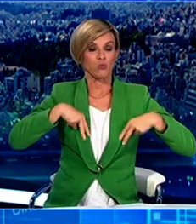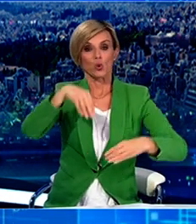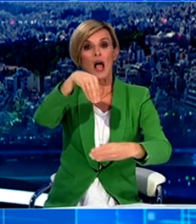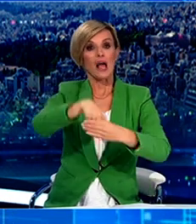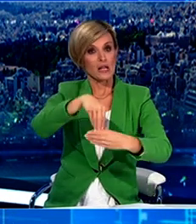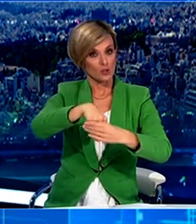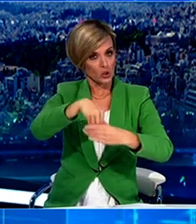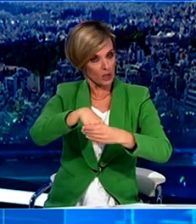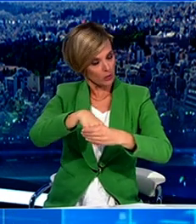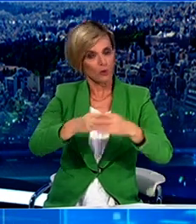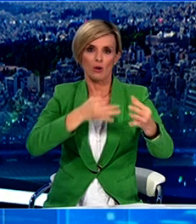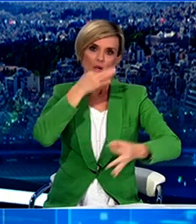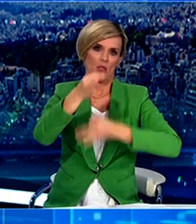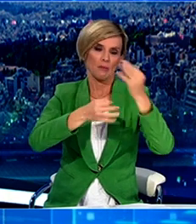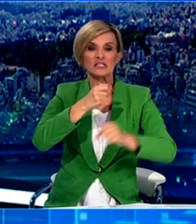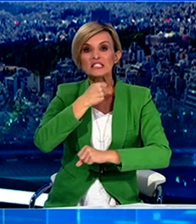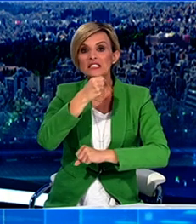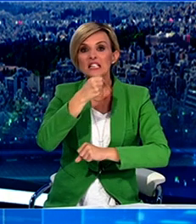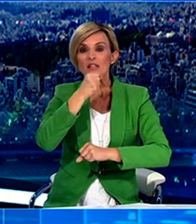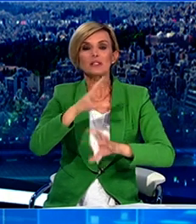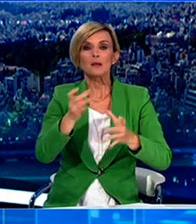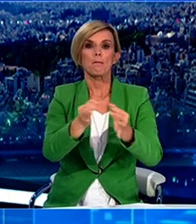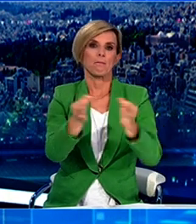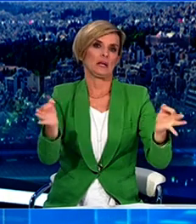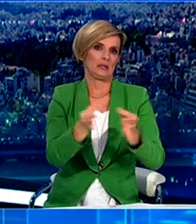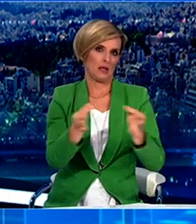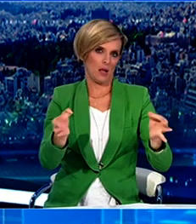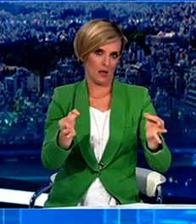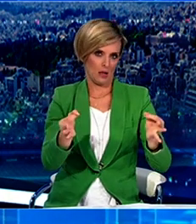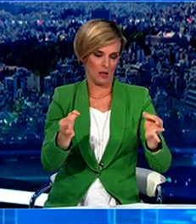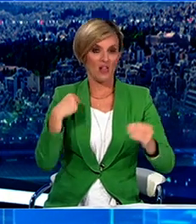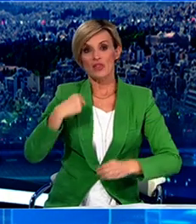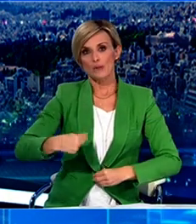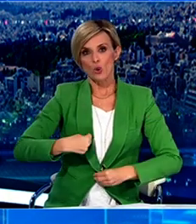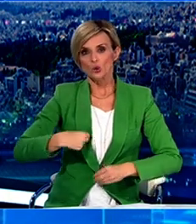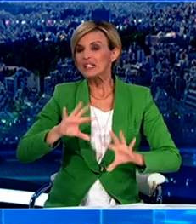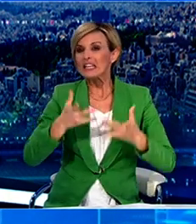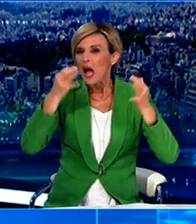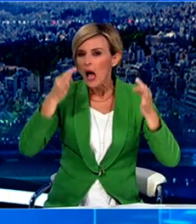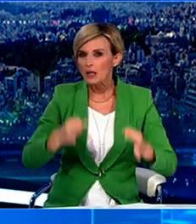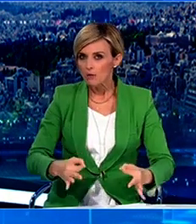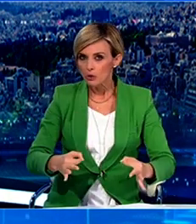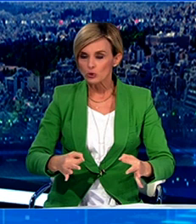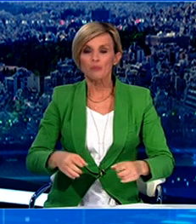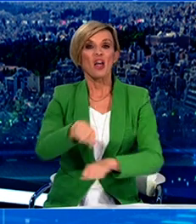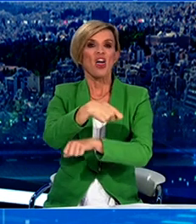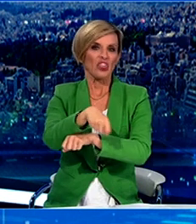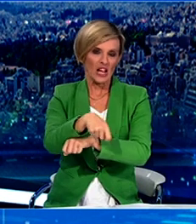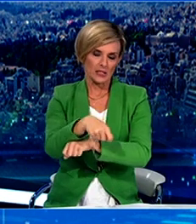Θοδωρικάκος θα παραχωρήσει συνέντευξη για τα μέτρα που θα εφαρμοστούν στο δημόσιο τομέα. Επίσης αναστέλλεται η λειτουργία δικαστηρίων,